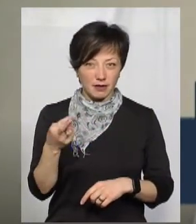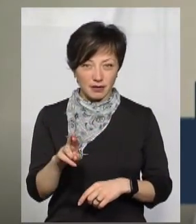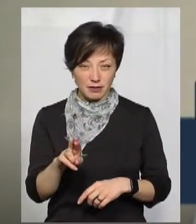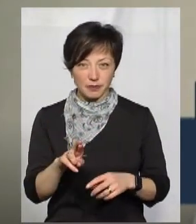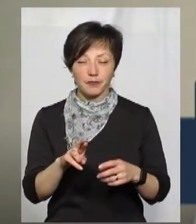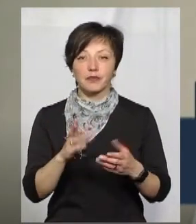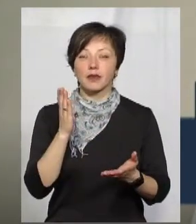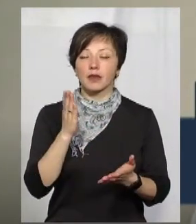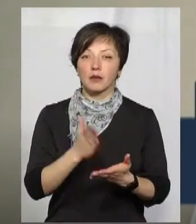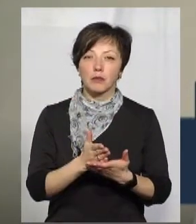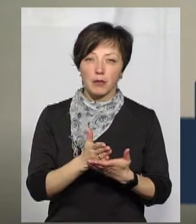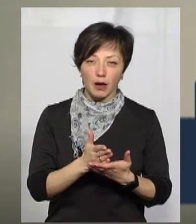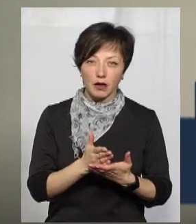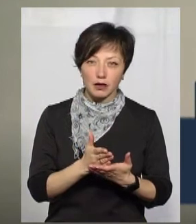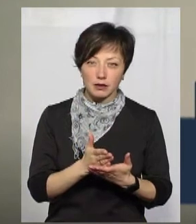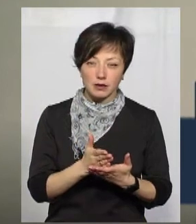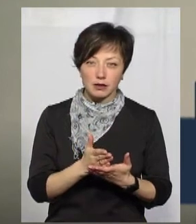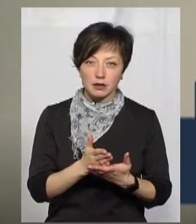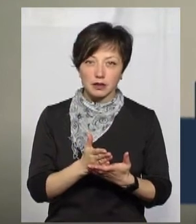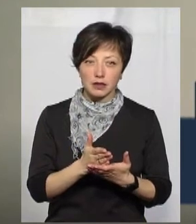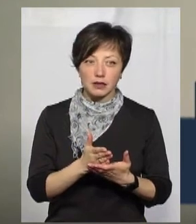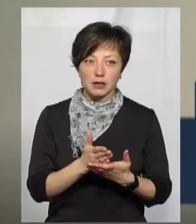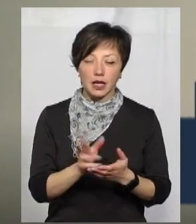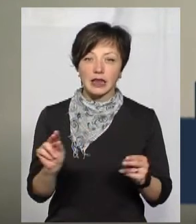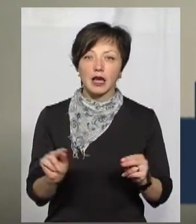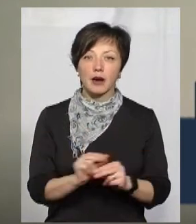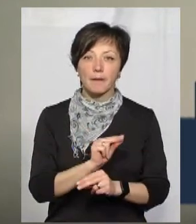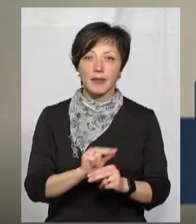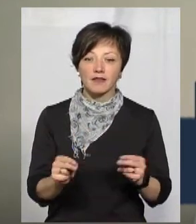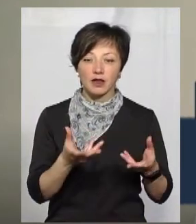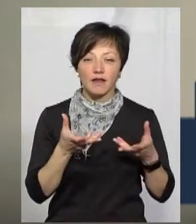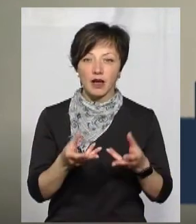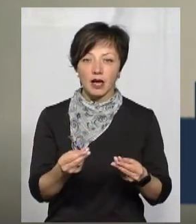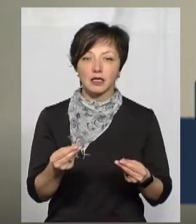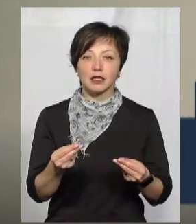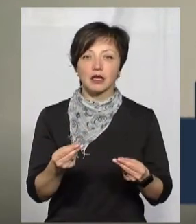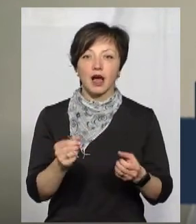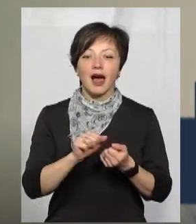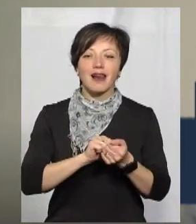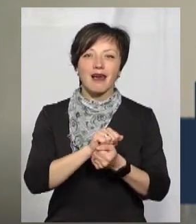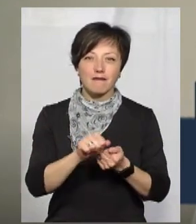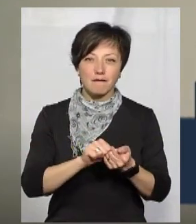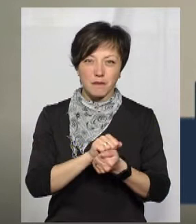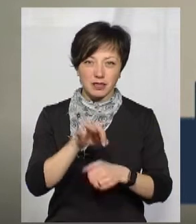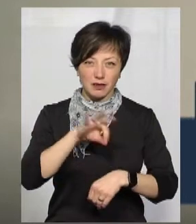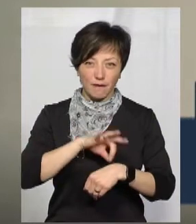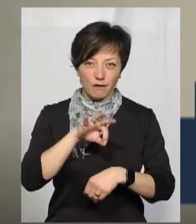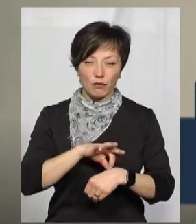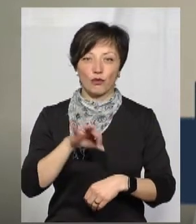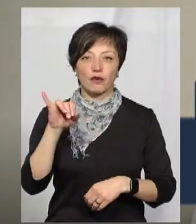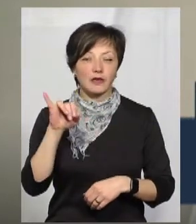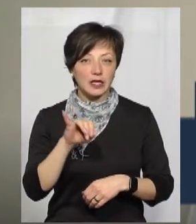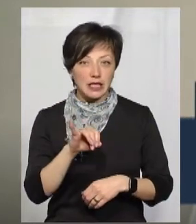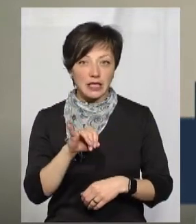має терапевтичний ефект в лікуванні ревматологічних захворювань, та